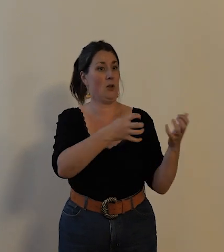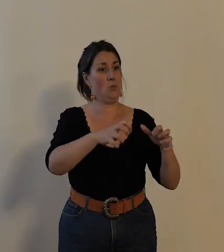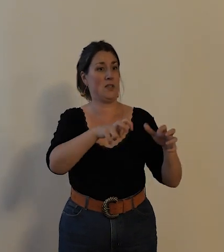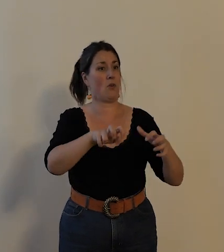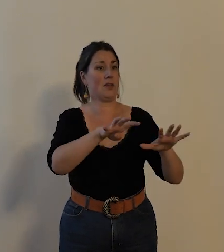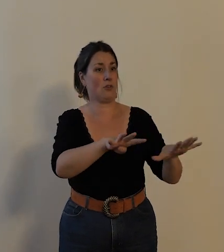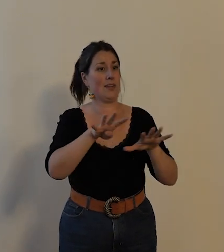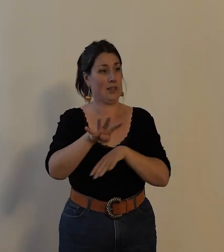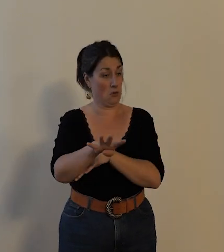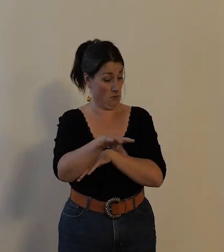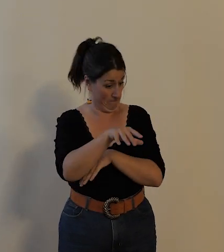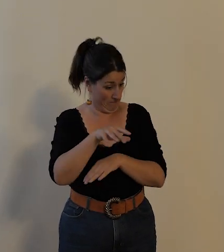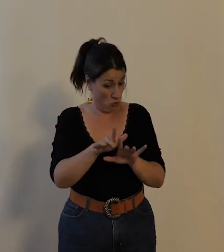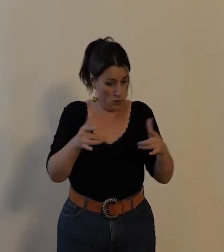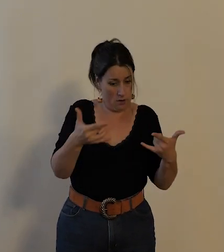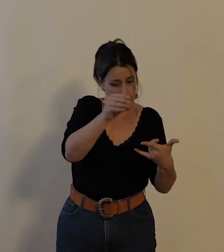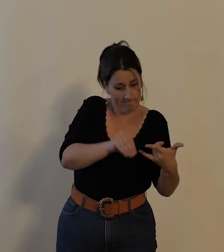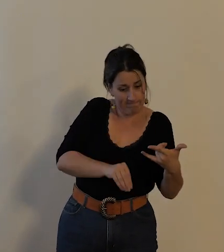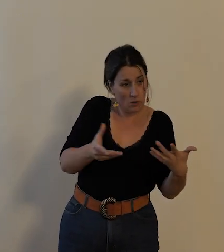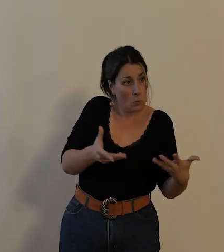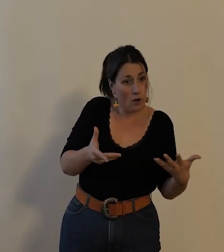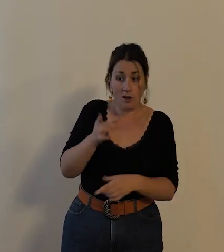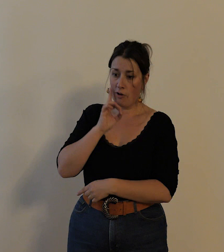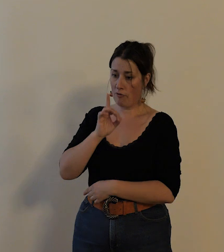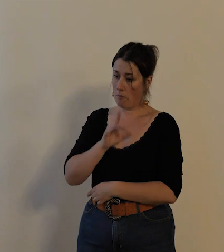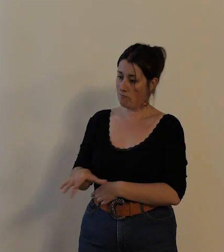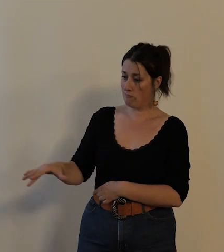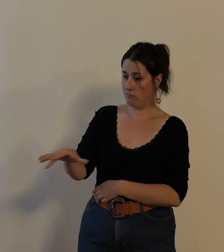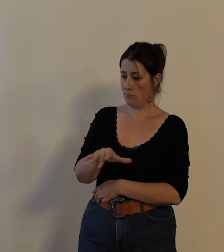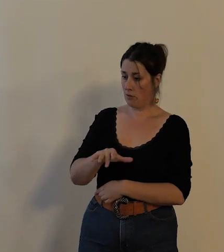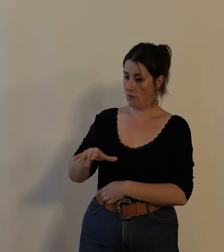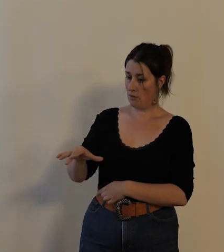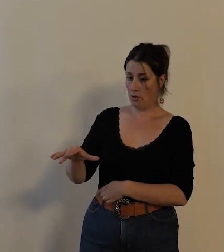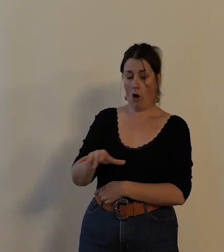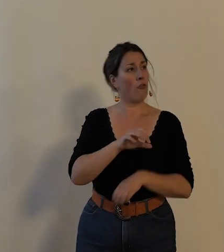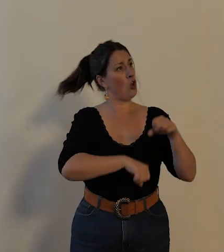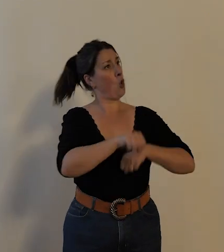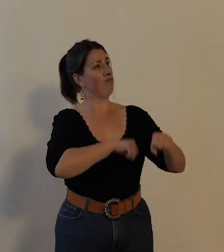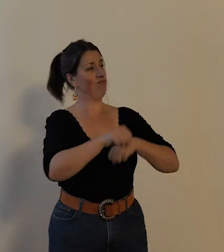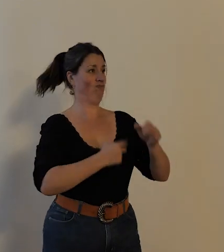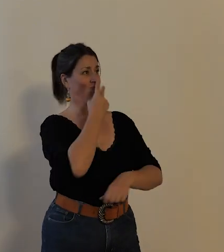indique après avoir rappelé qu'effectivement les femmes se sont rapidement mises au vélo